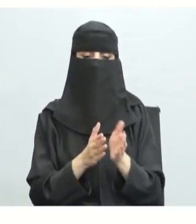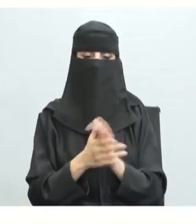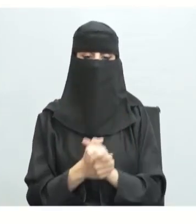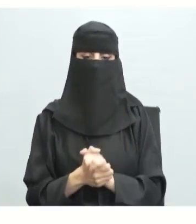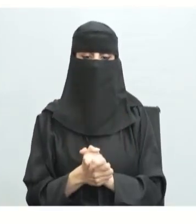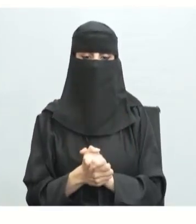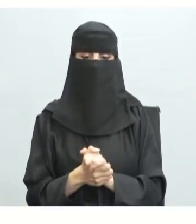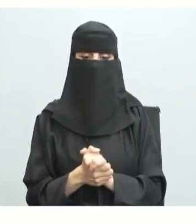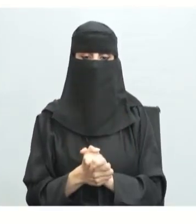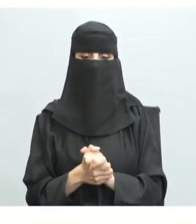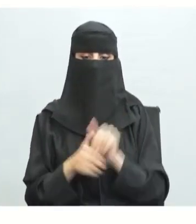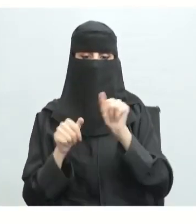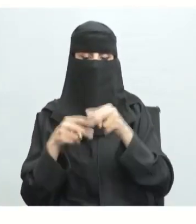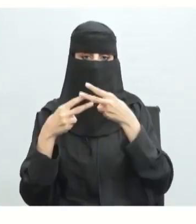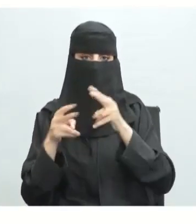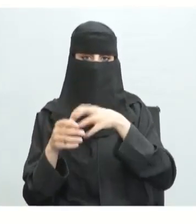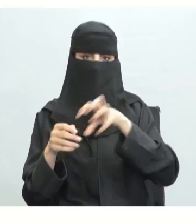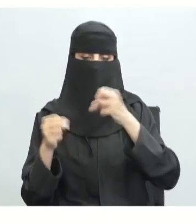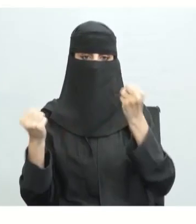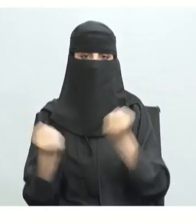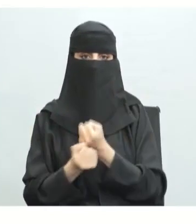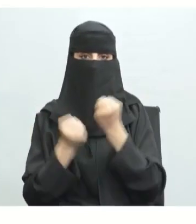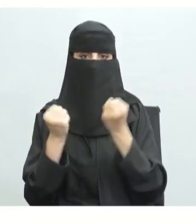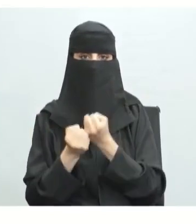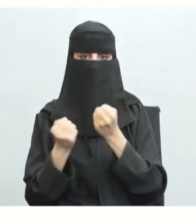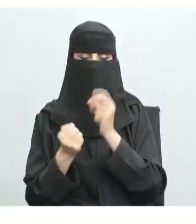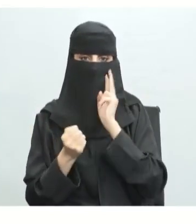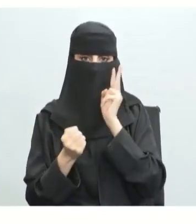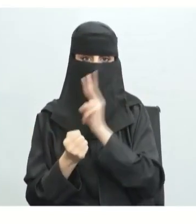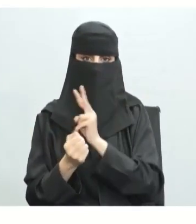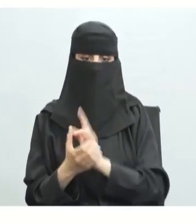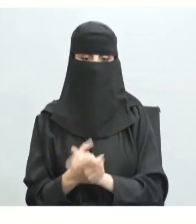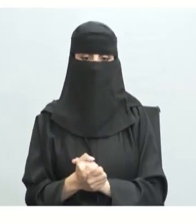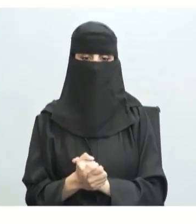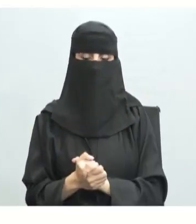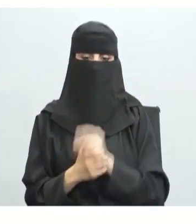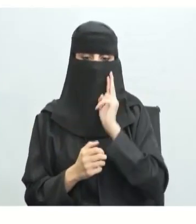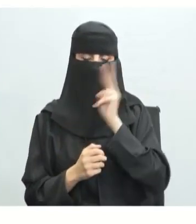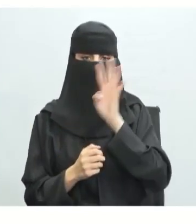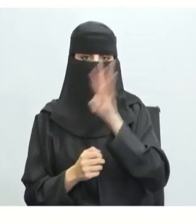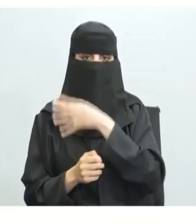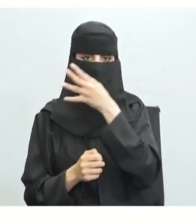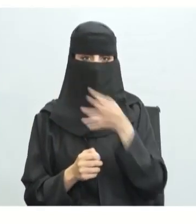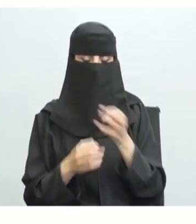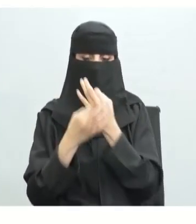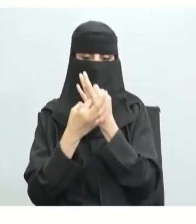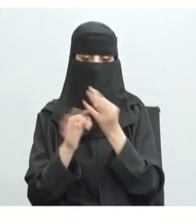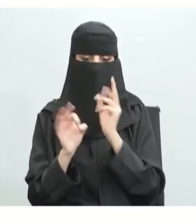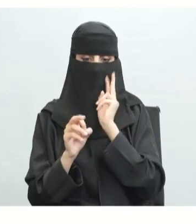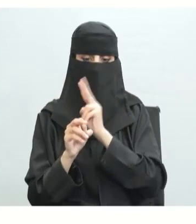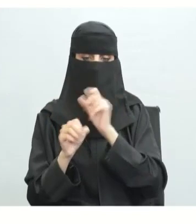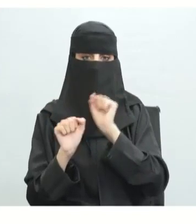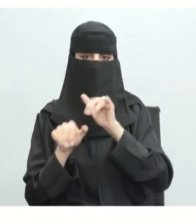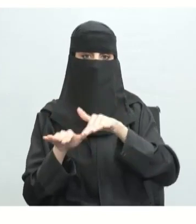هنا تقويم الآداء في الوحدة التدريبية في ختام هذه الوحدة هنا تقويم الآداء في تقويم الآداء أخي الطالب أختي الطالبة